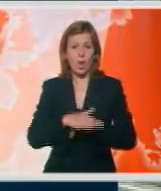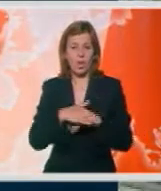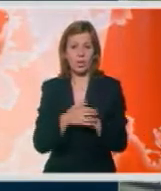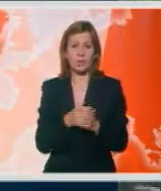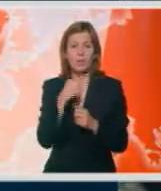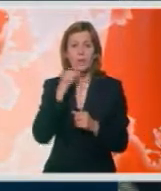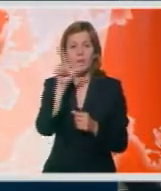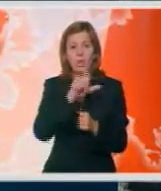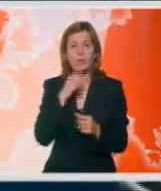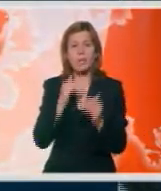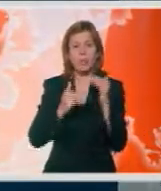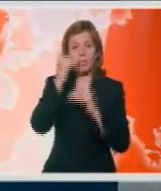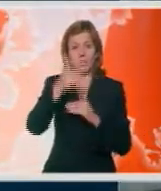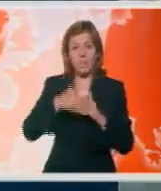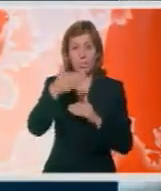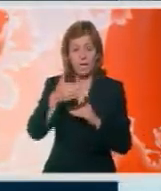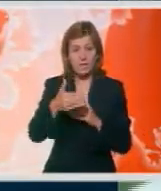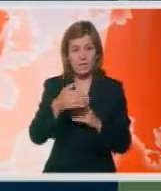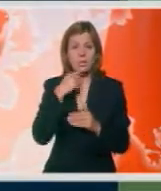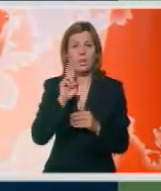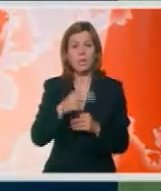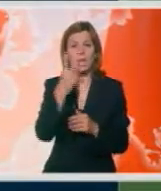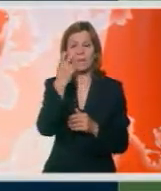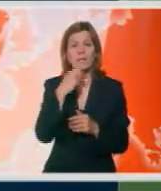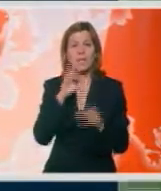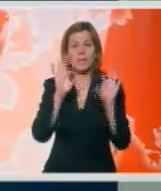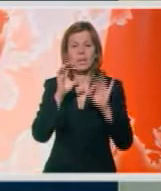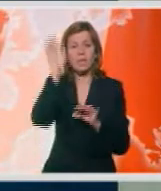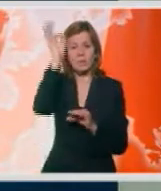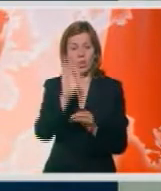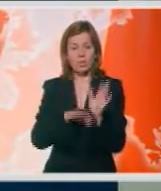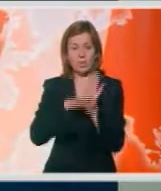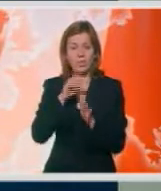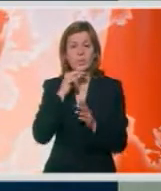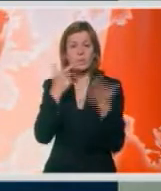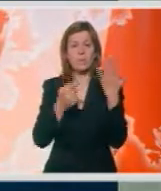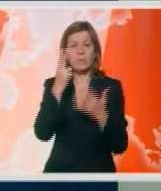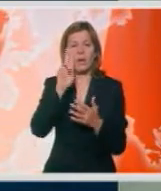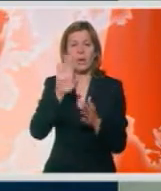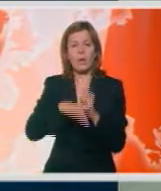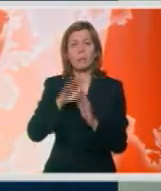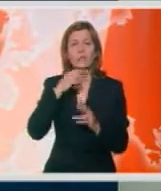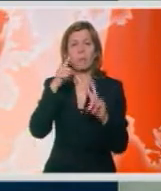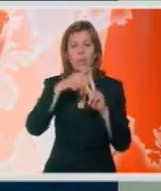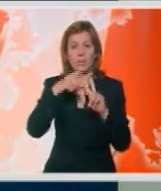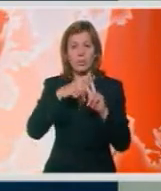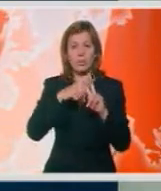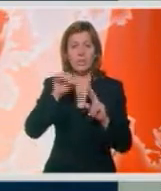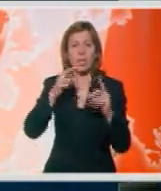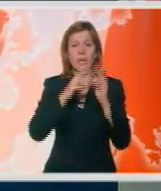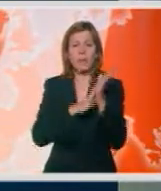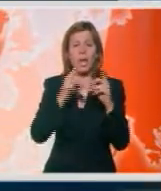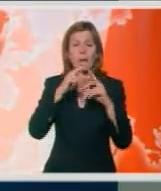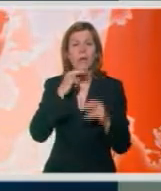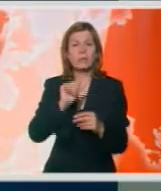Lorenzo je povećao prednost u generalnom plasmanu i ima 210 bodova, 72 više od Pedrose. Jamaha i dalje